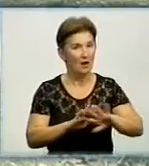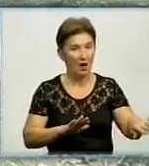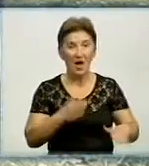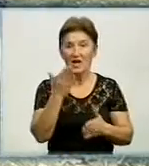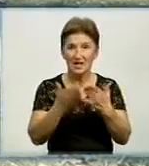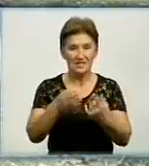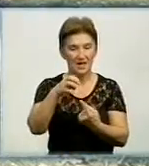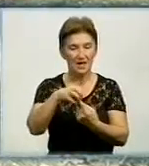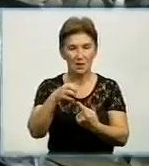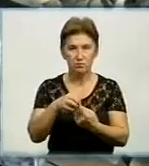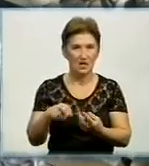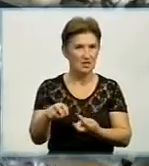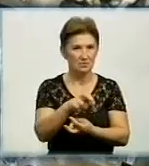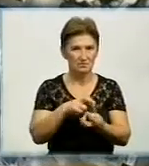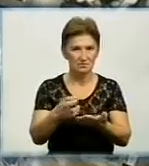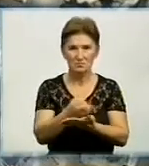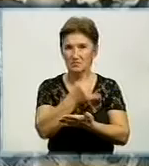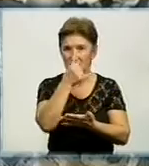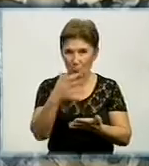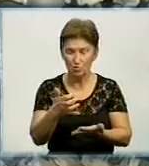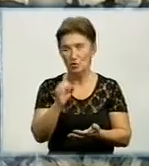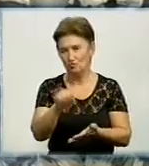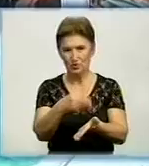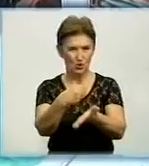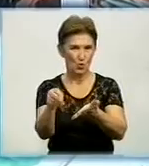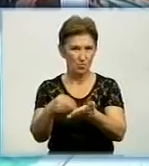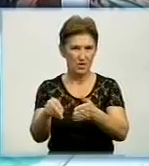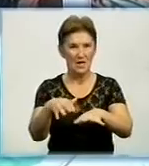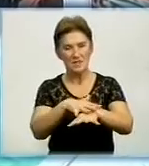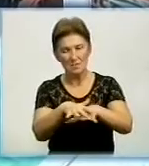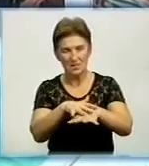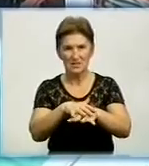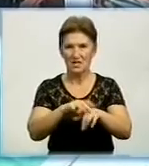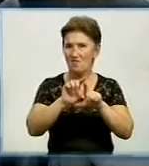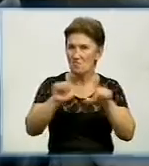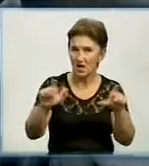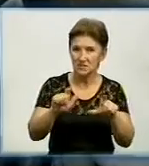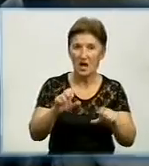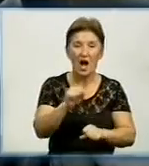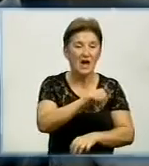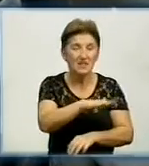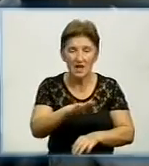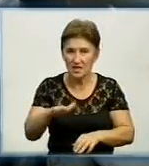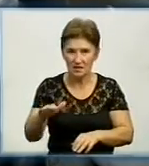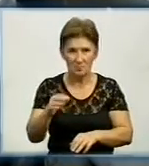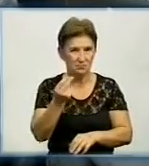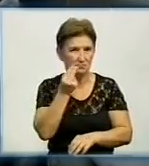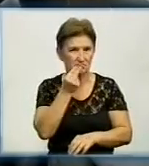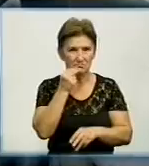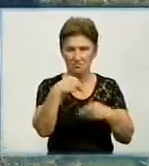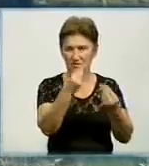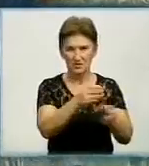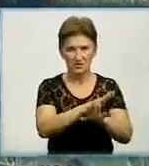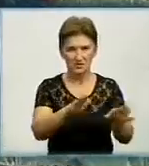їх краще шукати на ринках та магазинах. Вартість стане по кишені кожному. А от у дитячому раціоні грибів краще уникати. Спеціалісти кажуть,